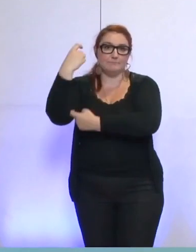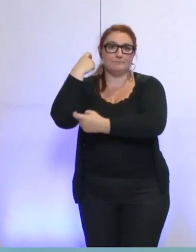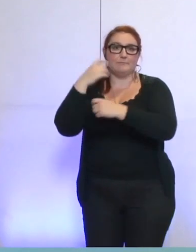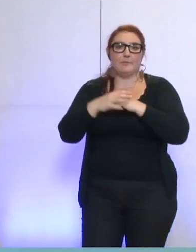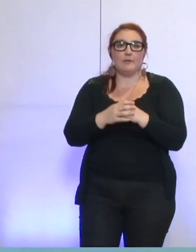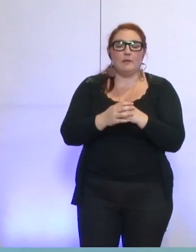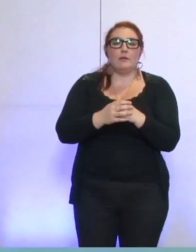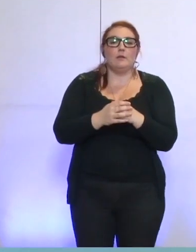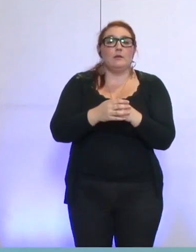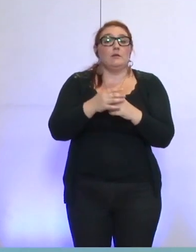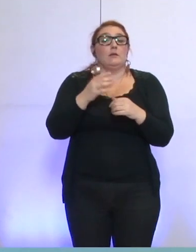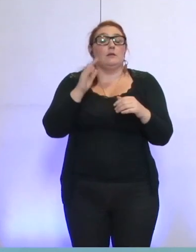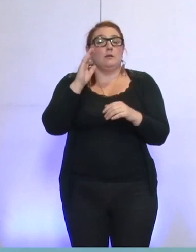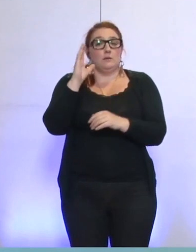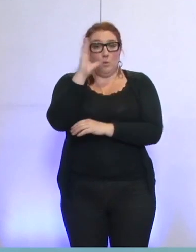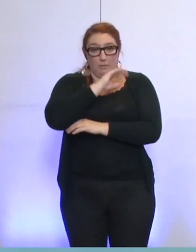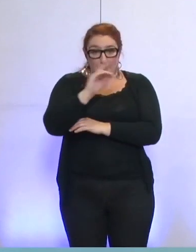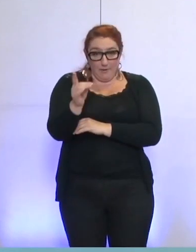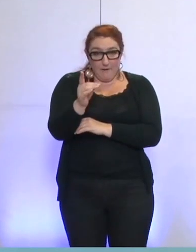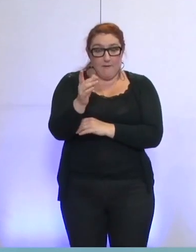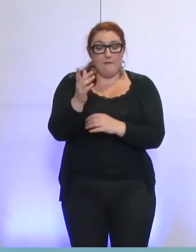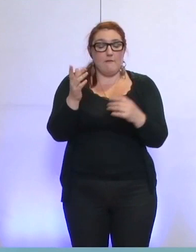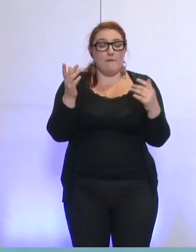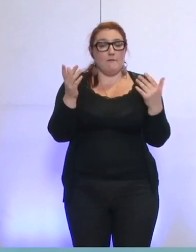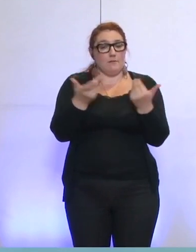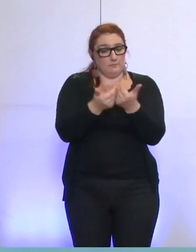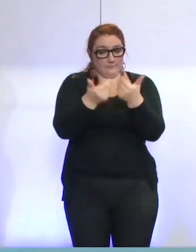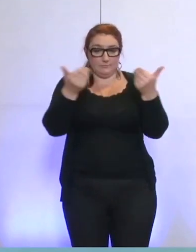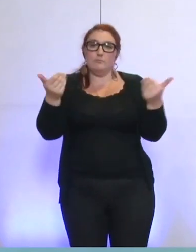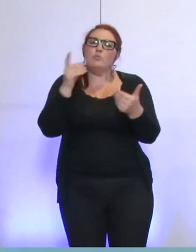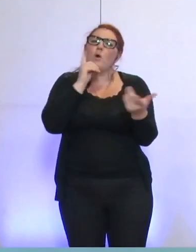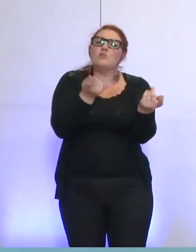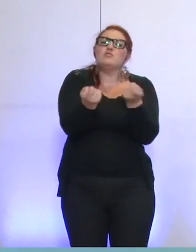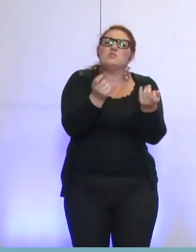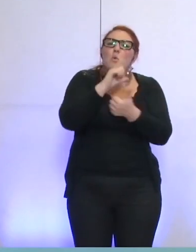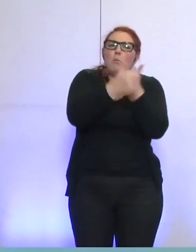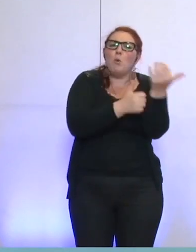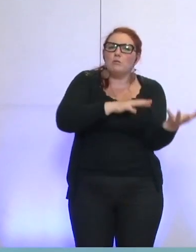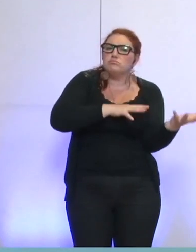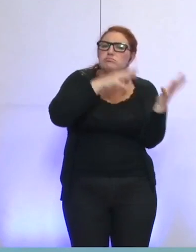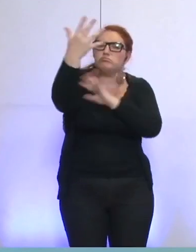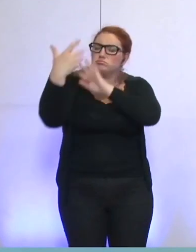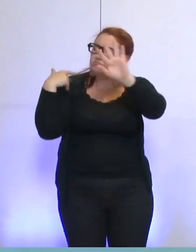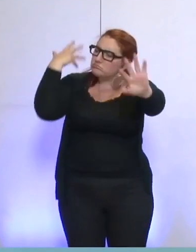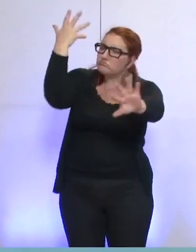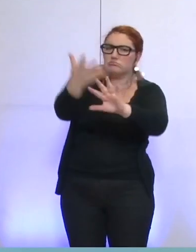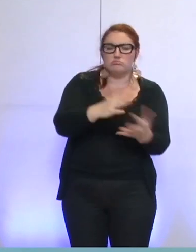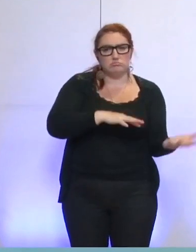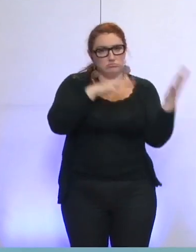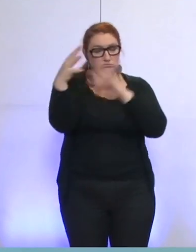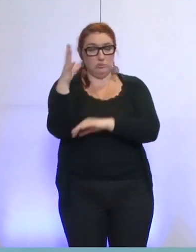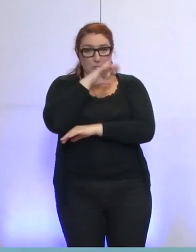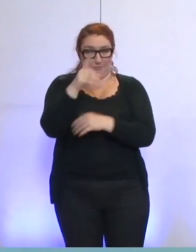d'en distinguer, puisque l'évolution du mode de gestion a évolué au fil des années, d'en